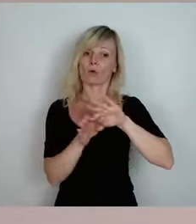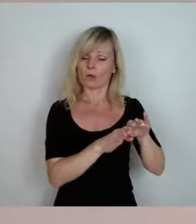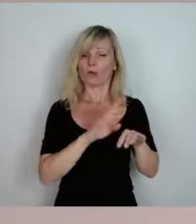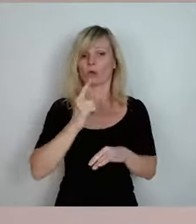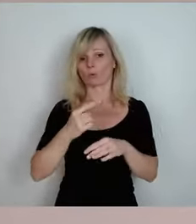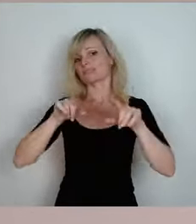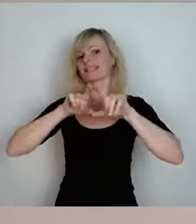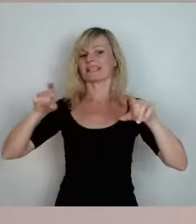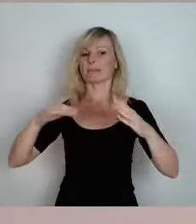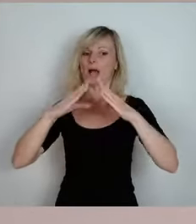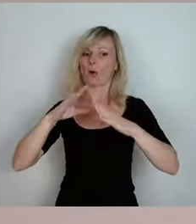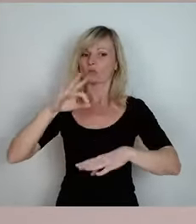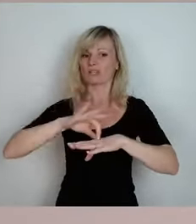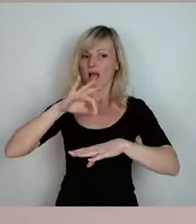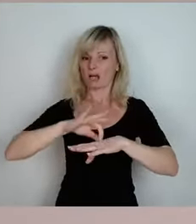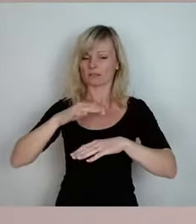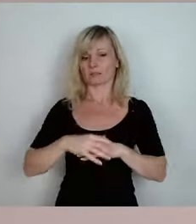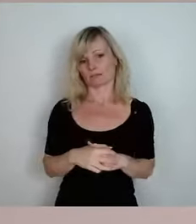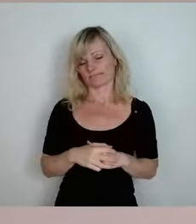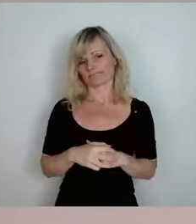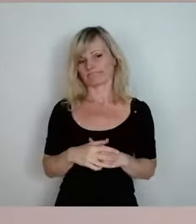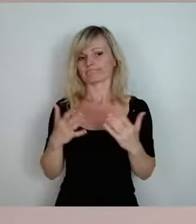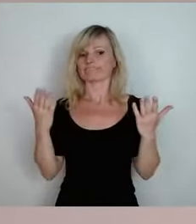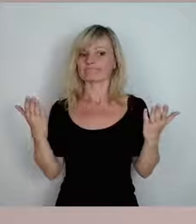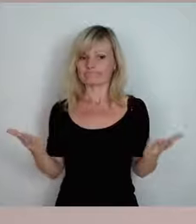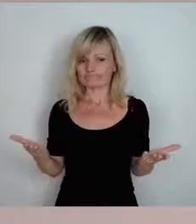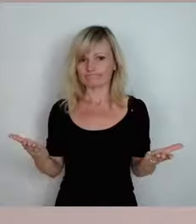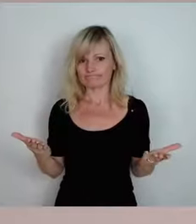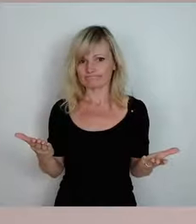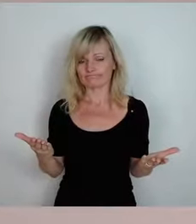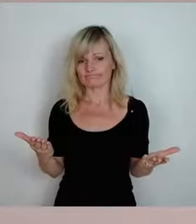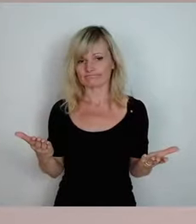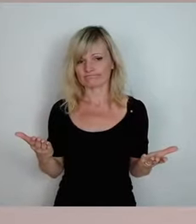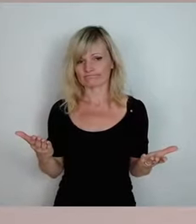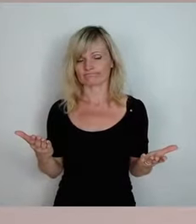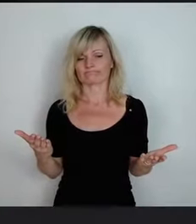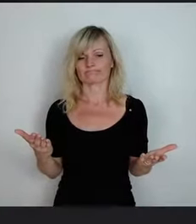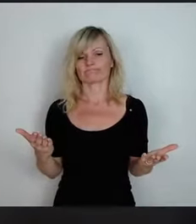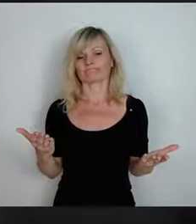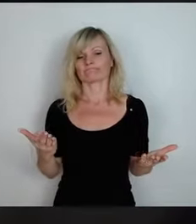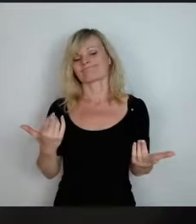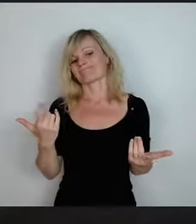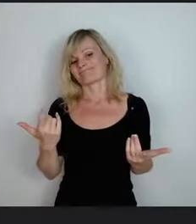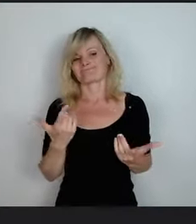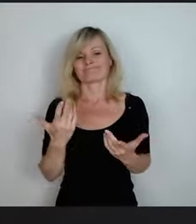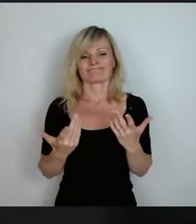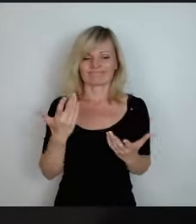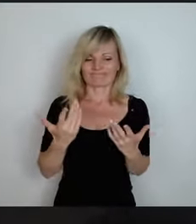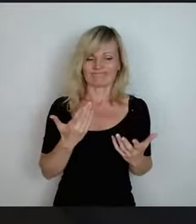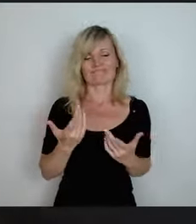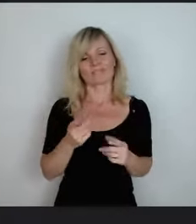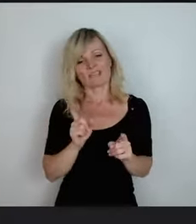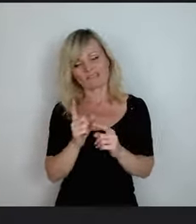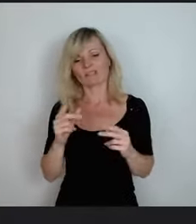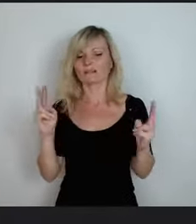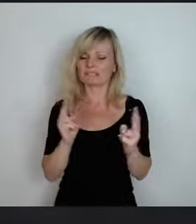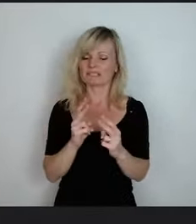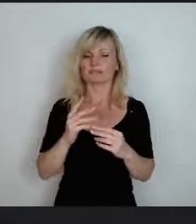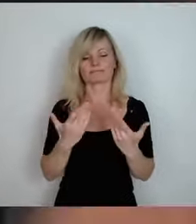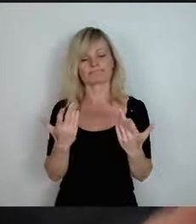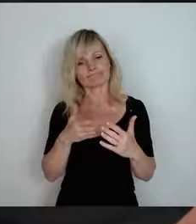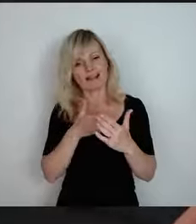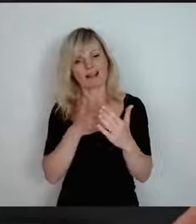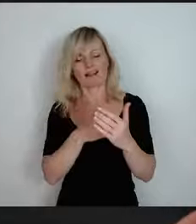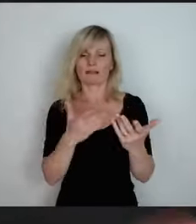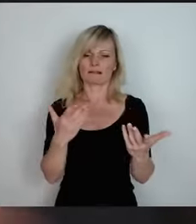Die Zahl der Instrumente ist begrenzt. Das merkt man auch im Vergleich mit den anderen Bundesländern. Wir bilden jetzt schon in Ungarn aus,